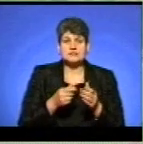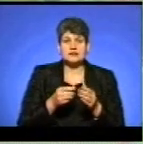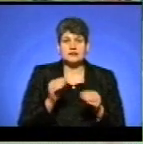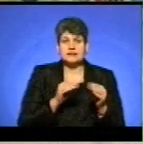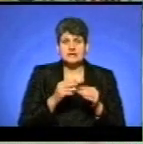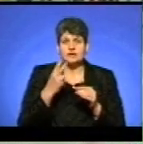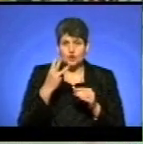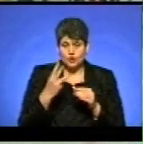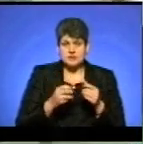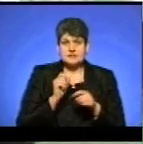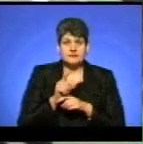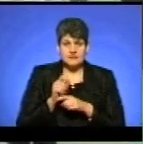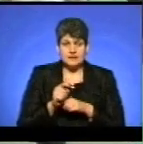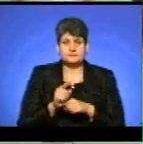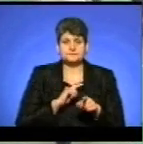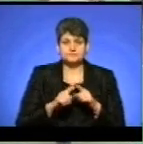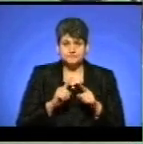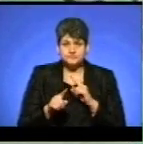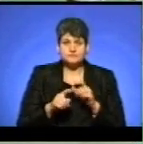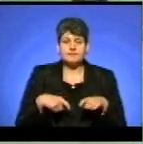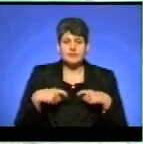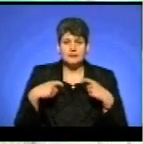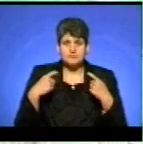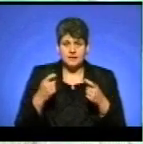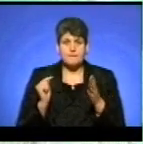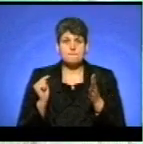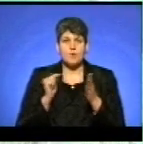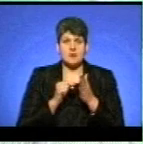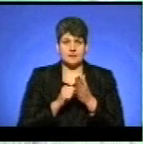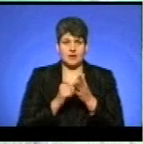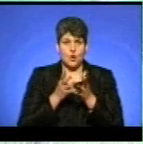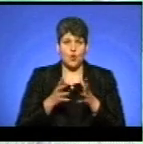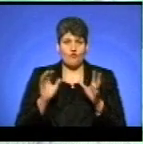завдань. Спритний та кмітливий. Біг по драбинці, попади у ворота.